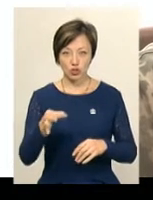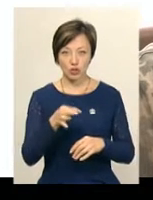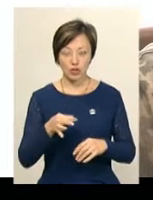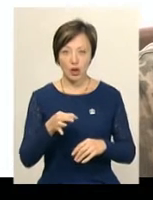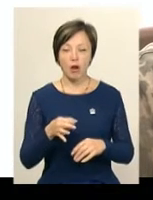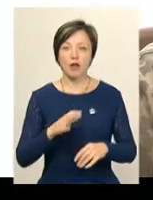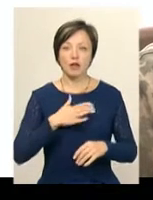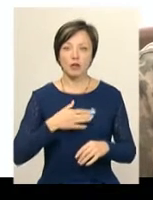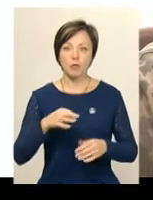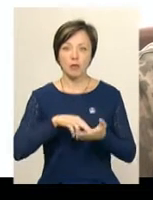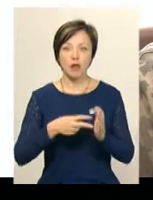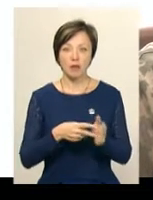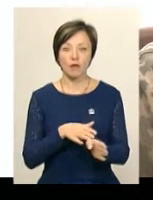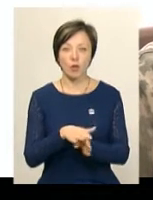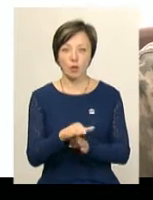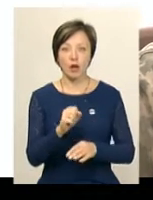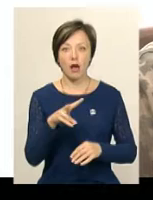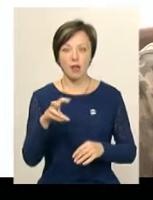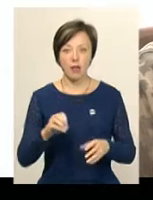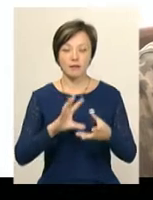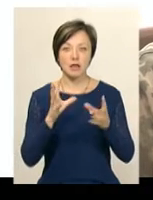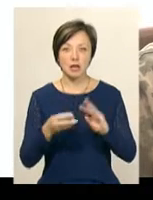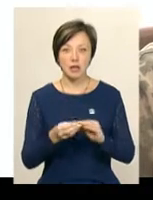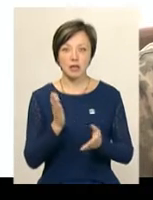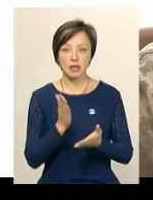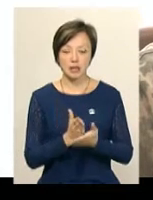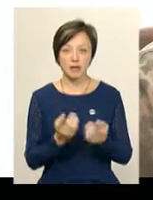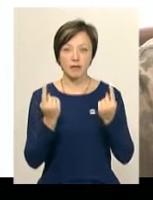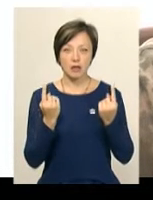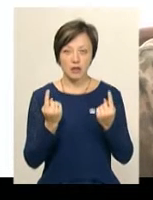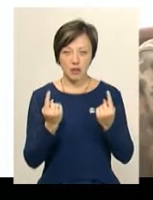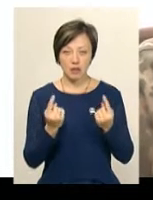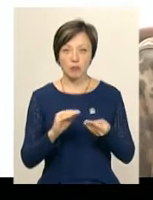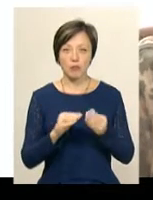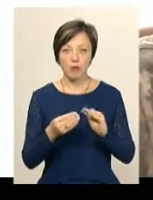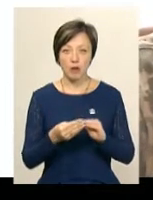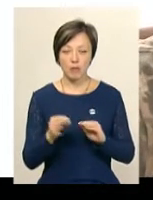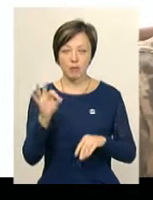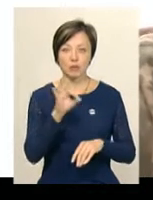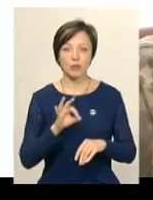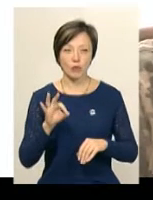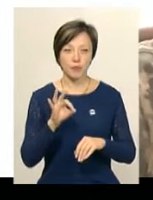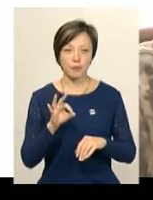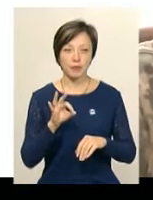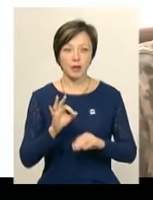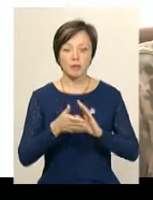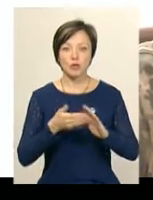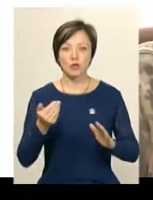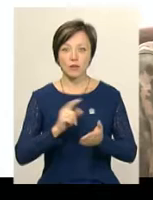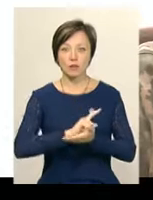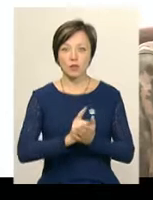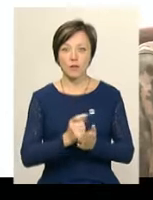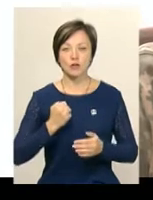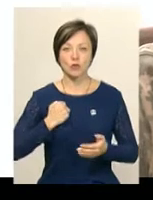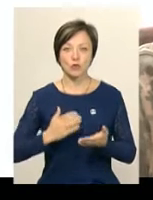Хмельницька область план виконує, але взагалі є великі проблеми по поводу призову на строкову